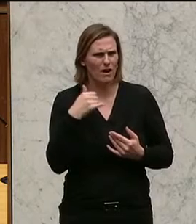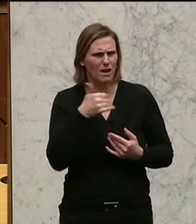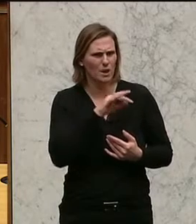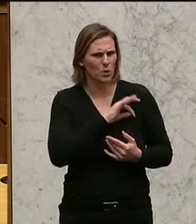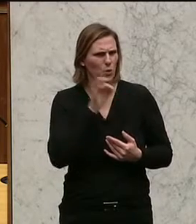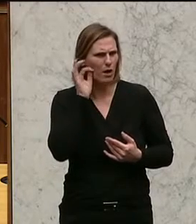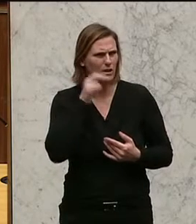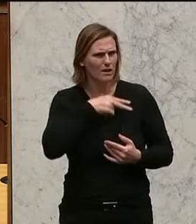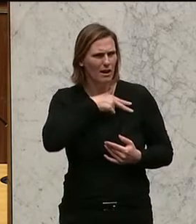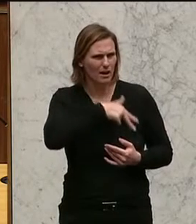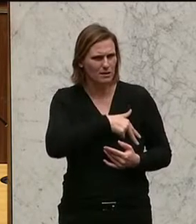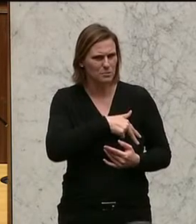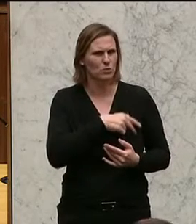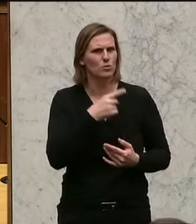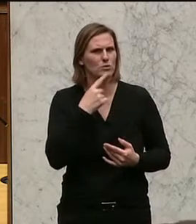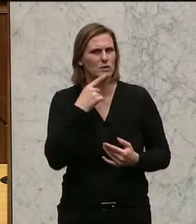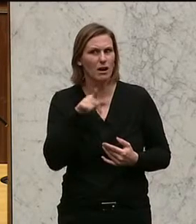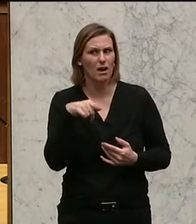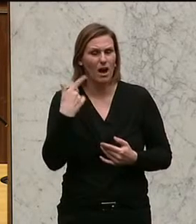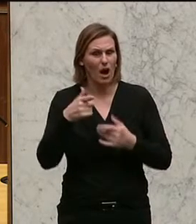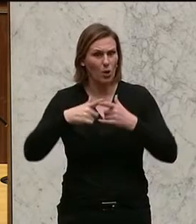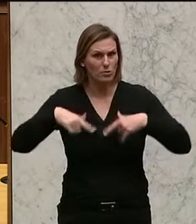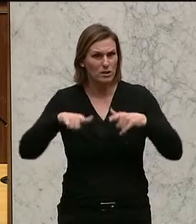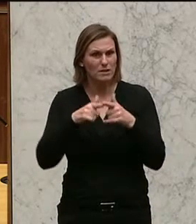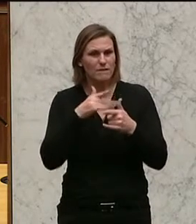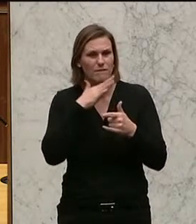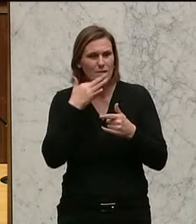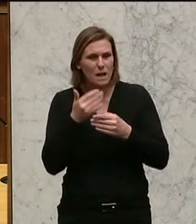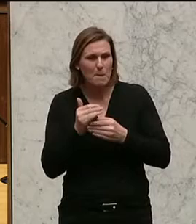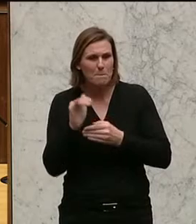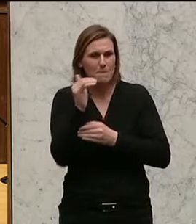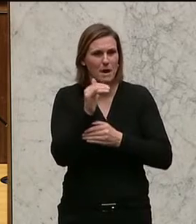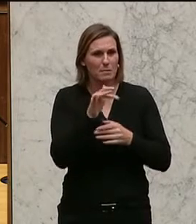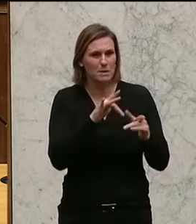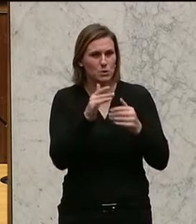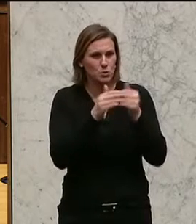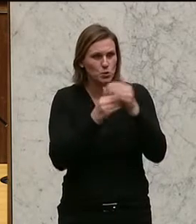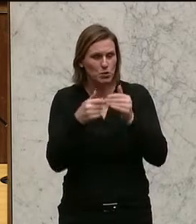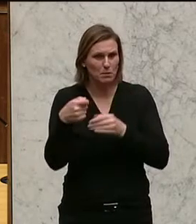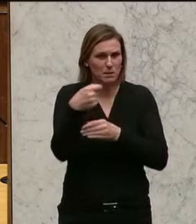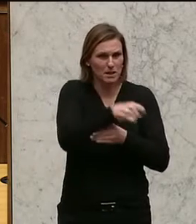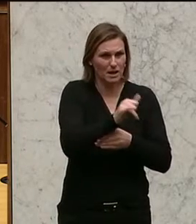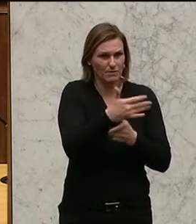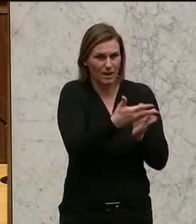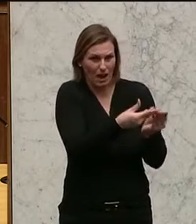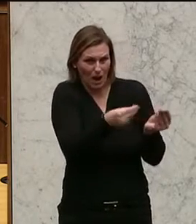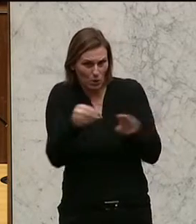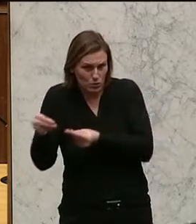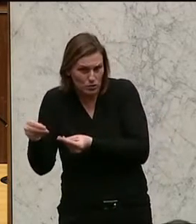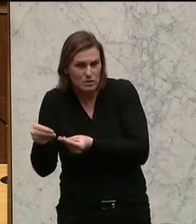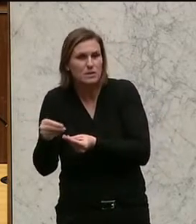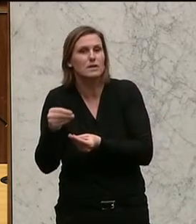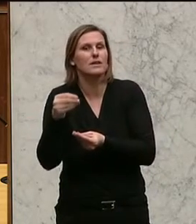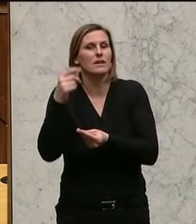Beispiel weisgemacht, dass die Ausländer viel mehr in das Pensionssystem einziehen, als sie entnehmen. Ja, wissen Sie warum das zustande kommt?